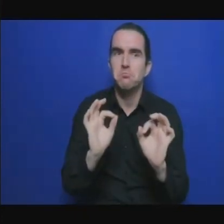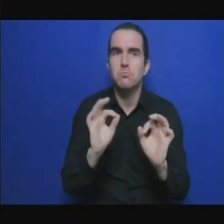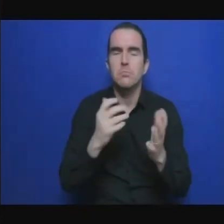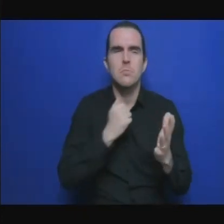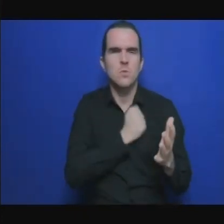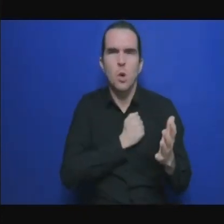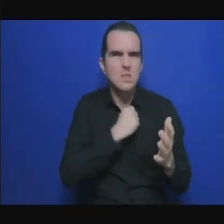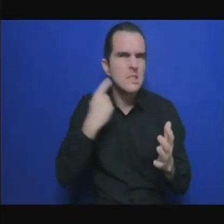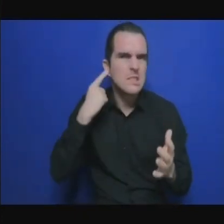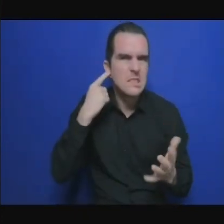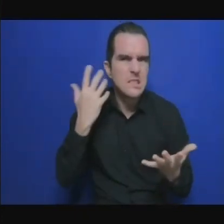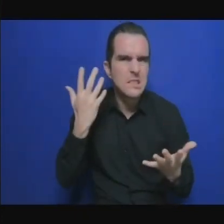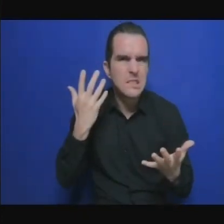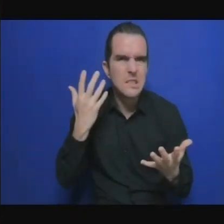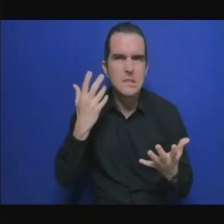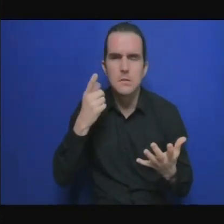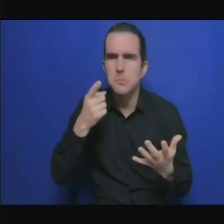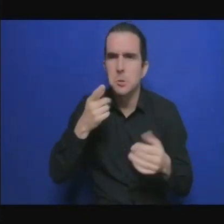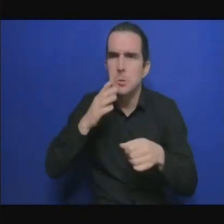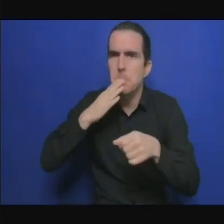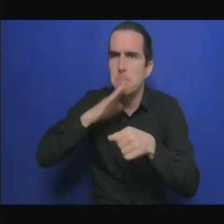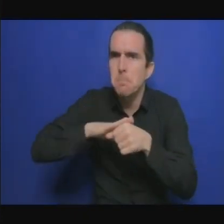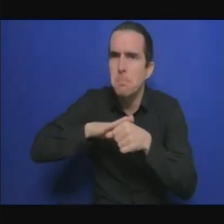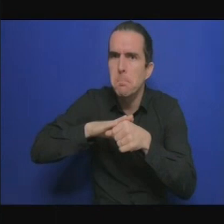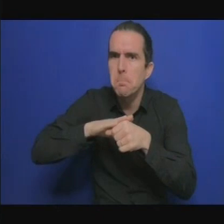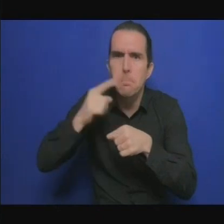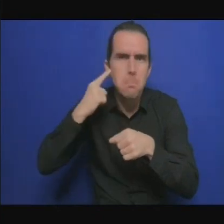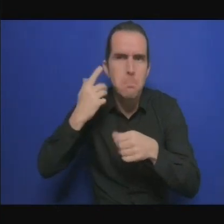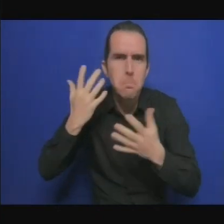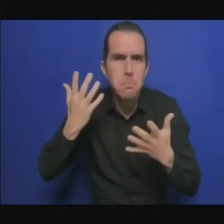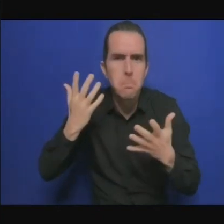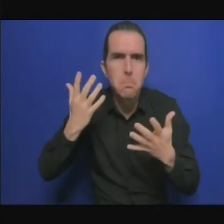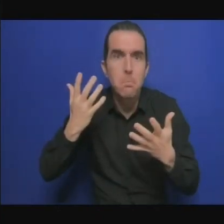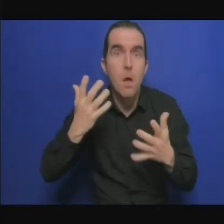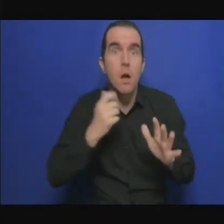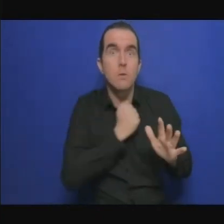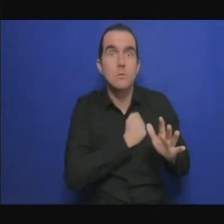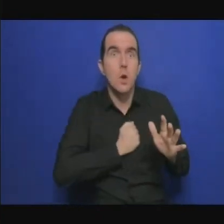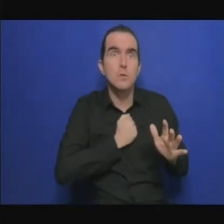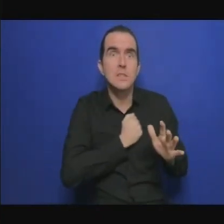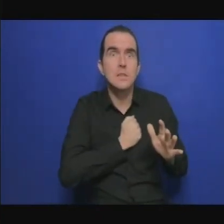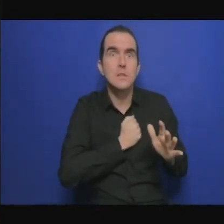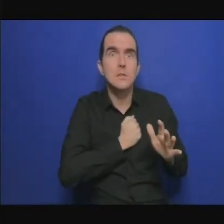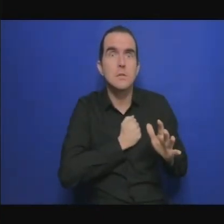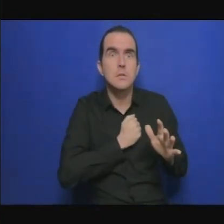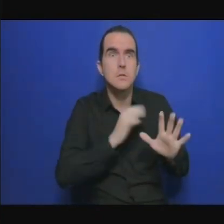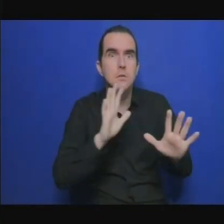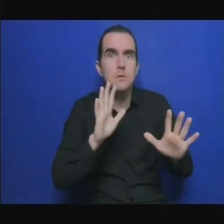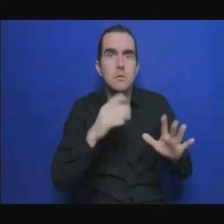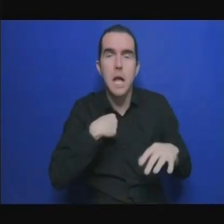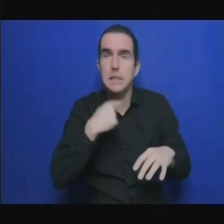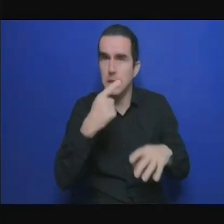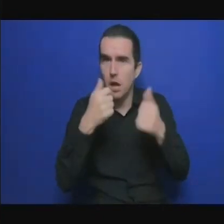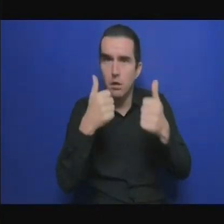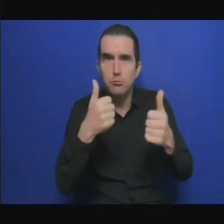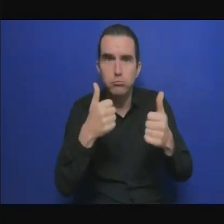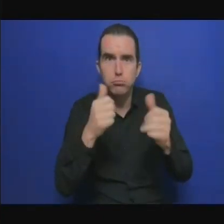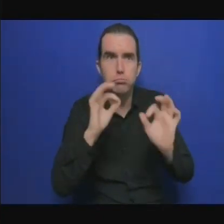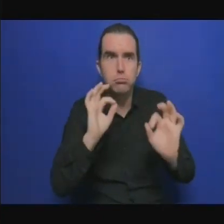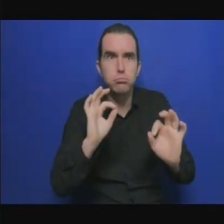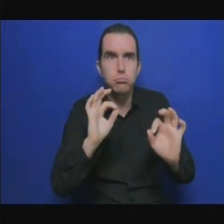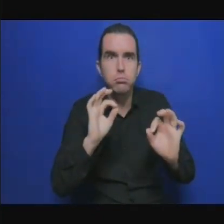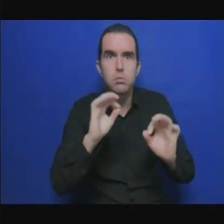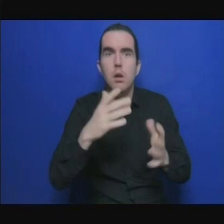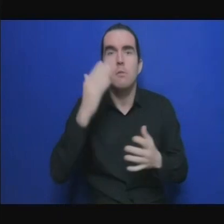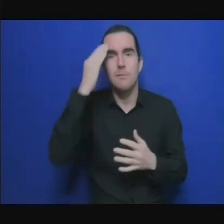oui voilà d'excellentes remarques l'argent existe peut-être mais il faut aussi des